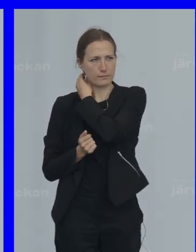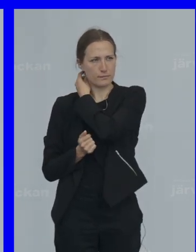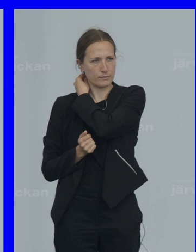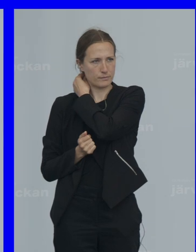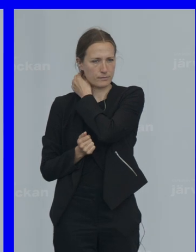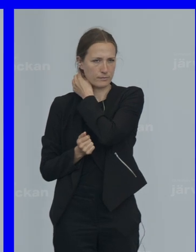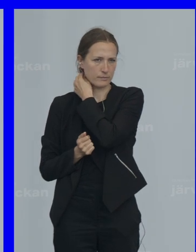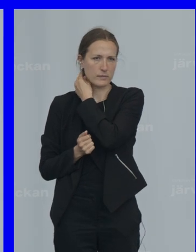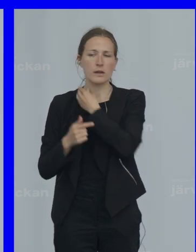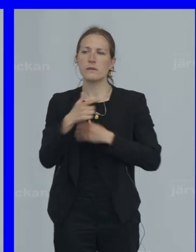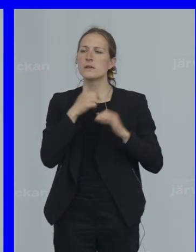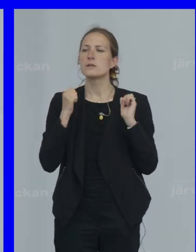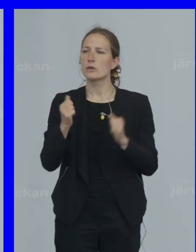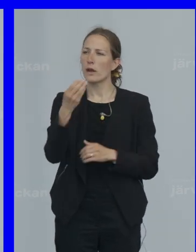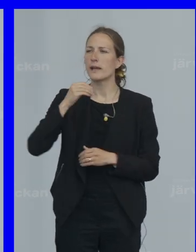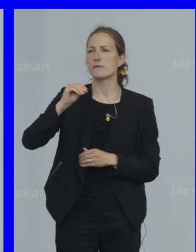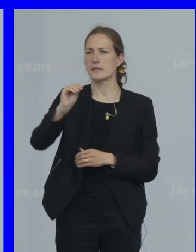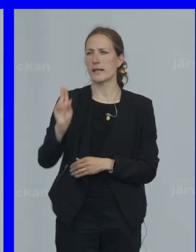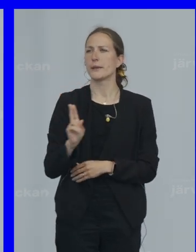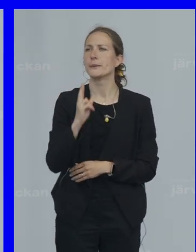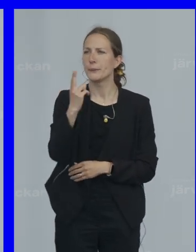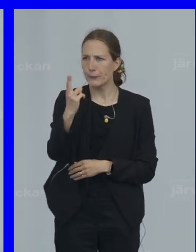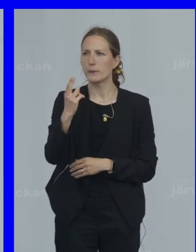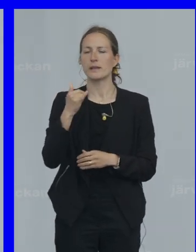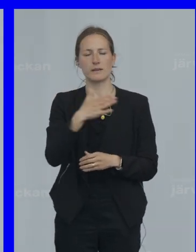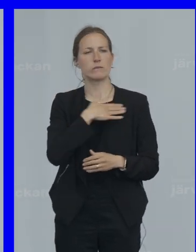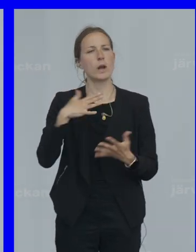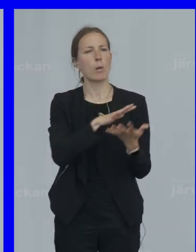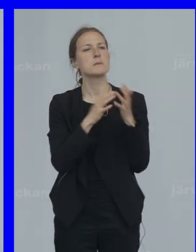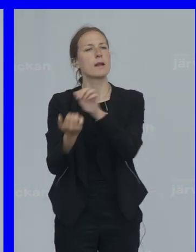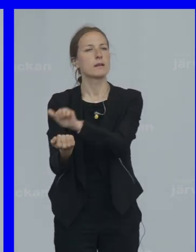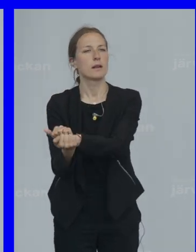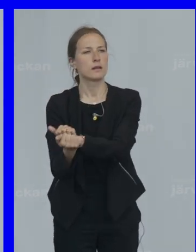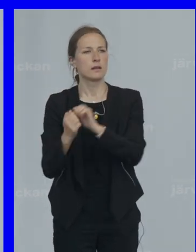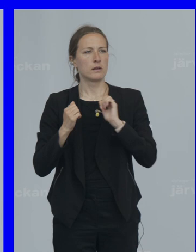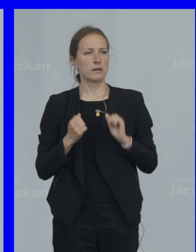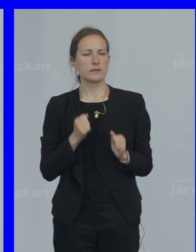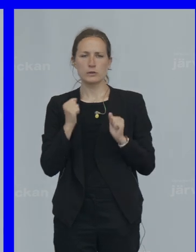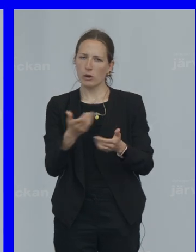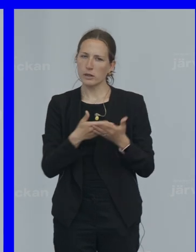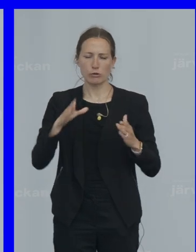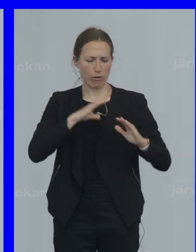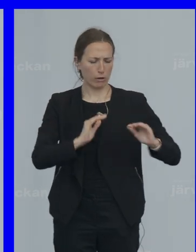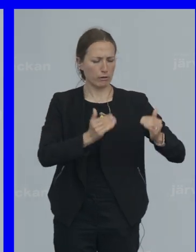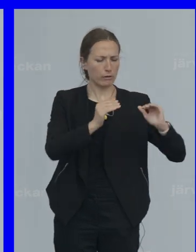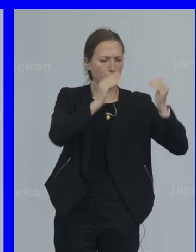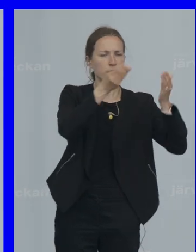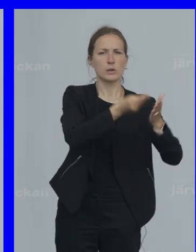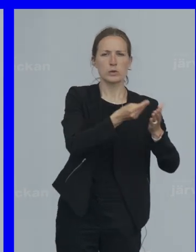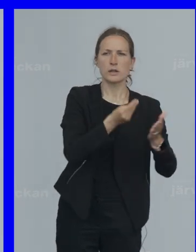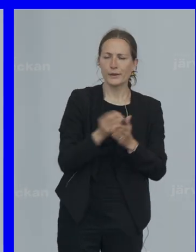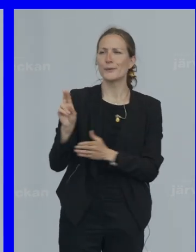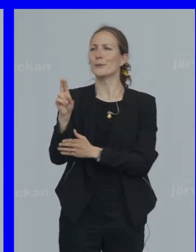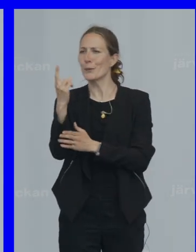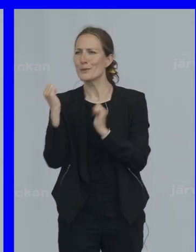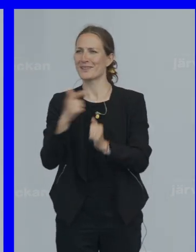Vi ska investera Nu I omställningen För att inte bygga in Ännu högre kostnader I framtiden Det är nu